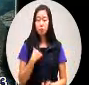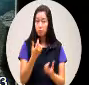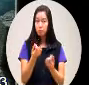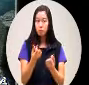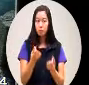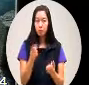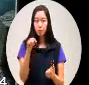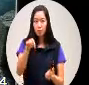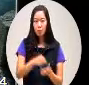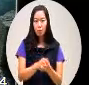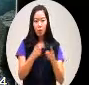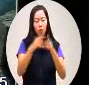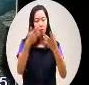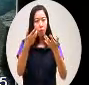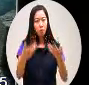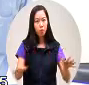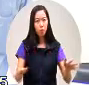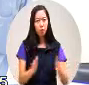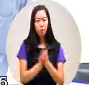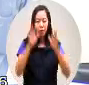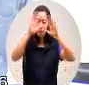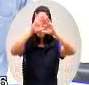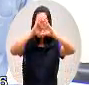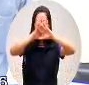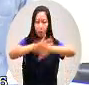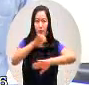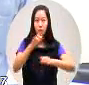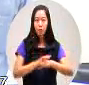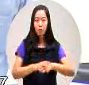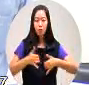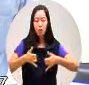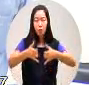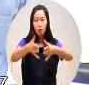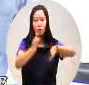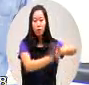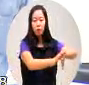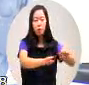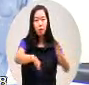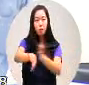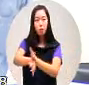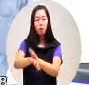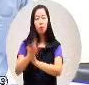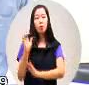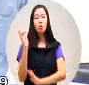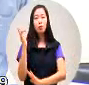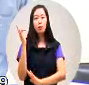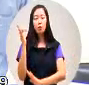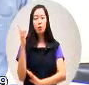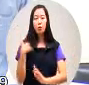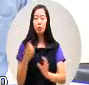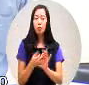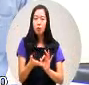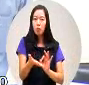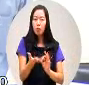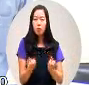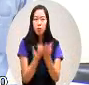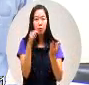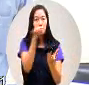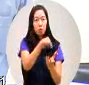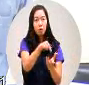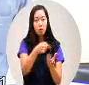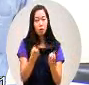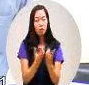那么好多的人在半夜在两边呢在等为什么会发生这样的状况